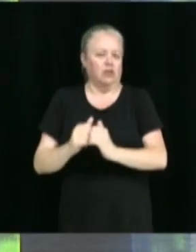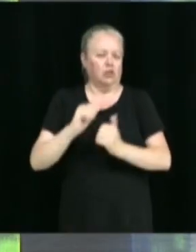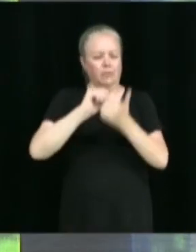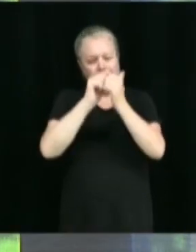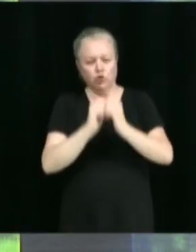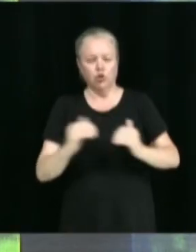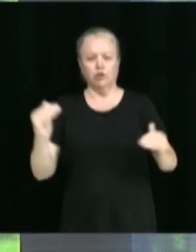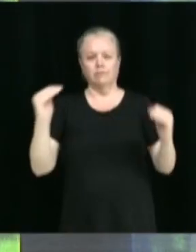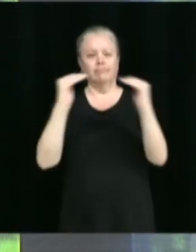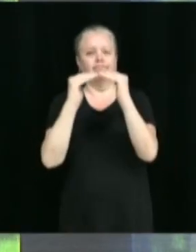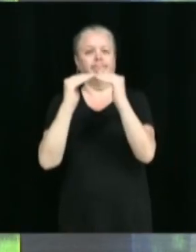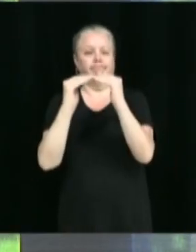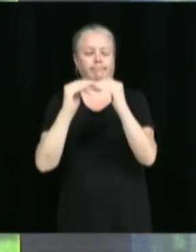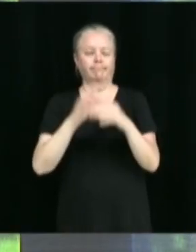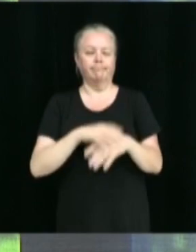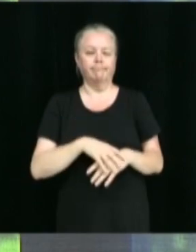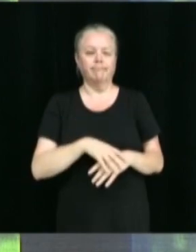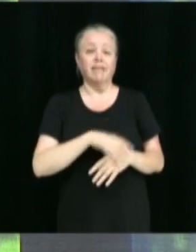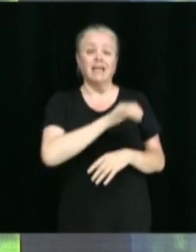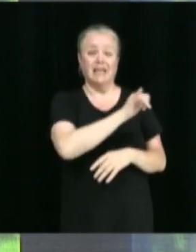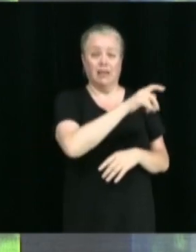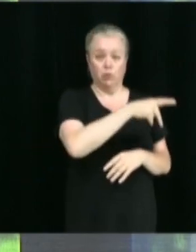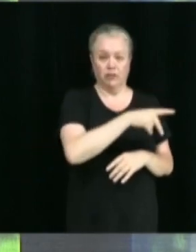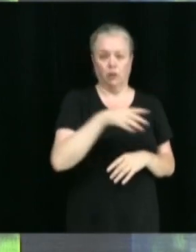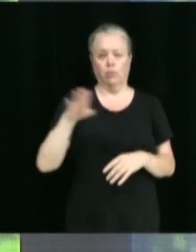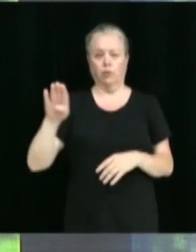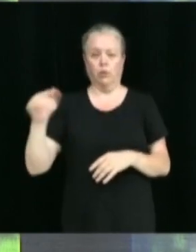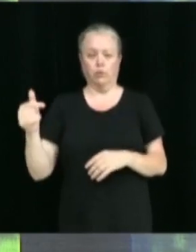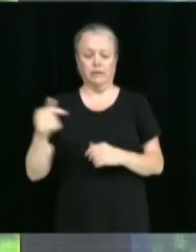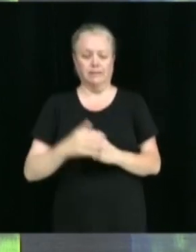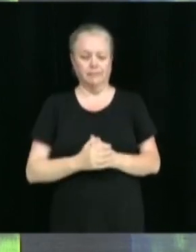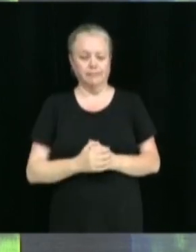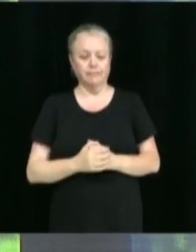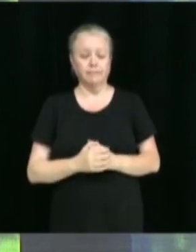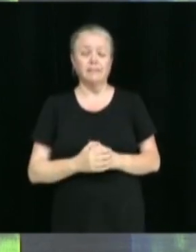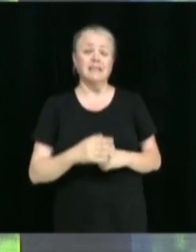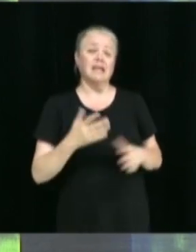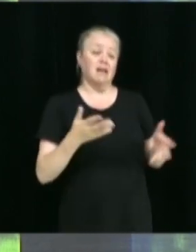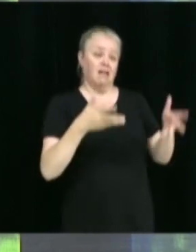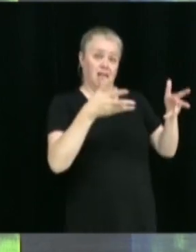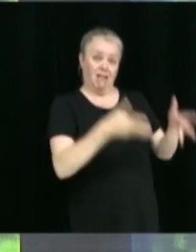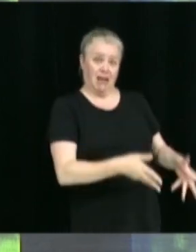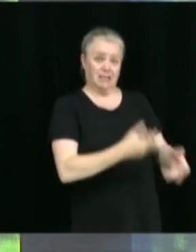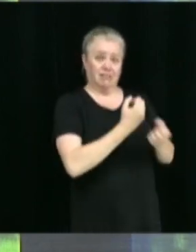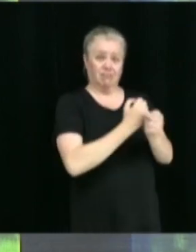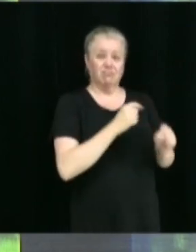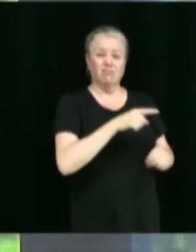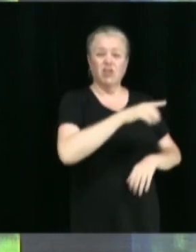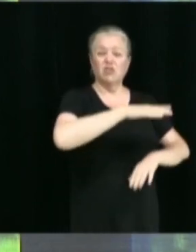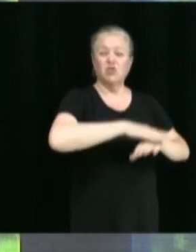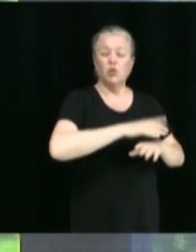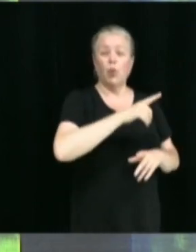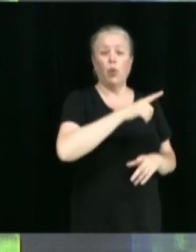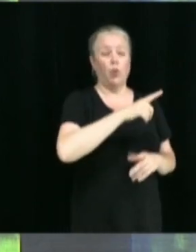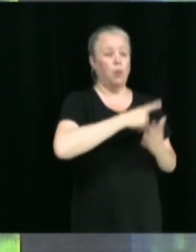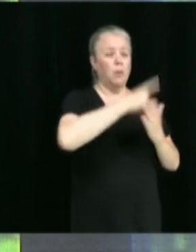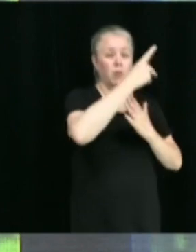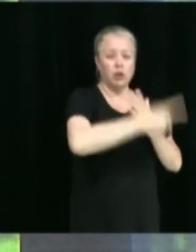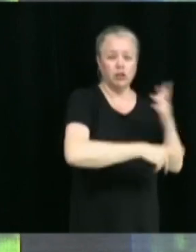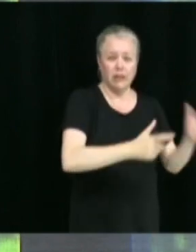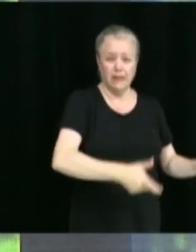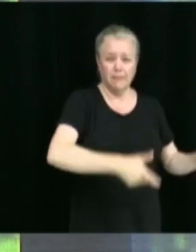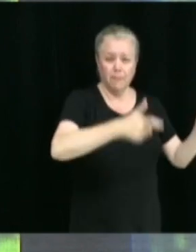Yannick Poisson, Benoît Gauthier. Il s libérer les soldes disponibles des projets d'immobilisation et des projets PQI terminés en